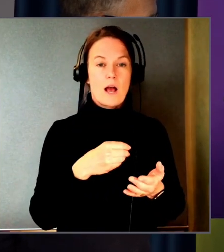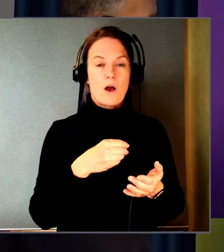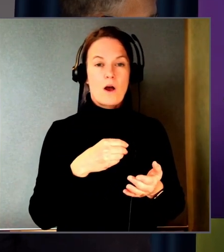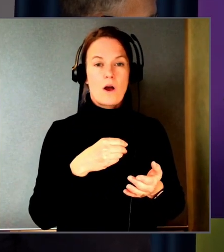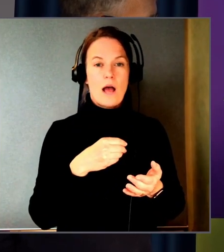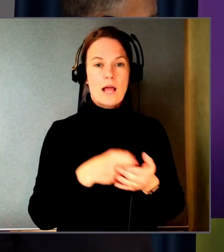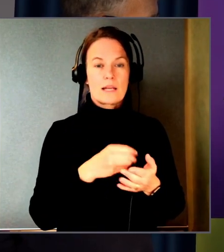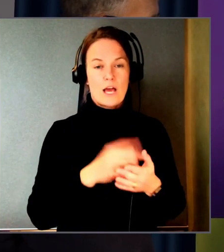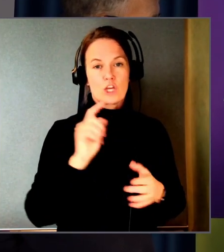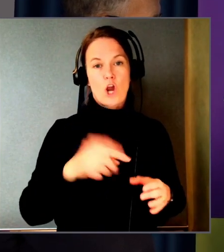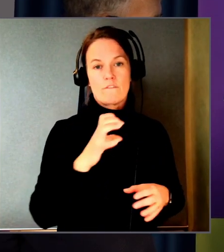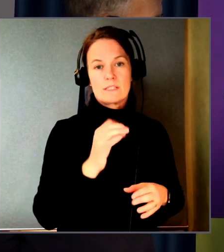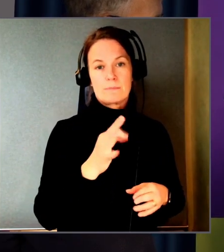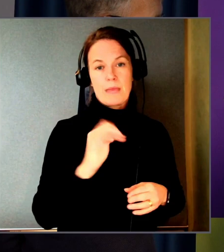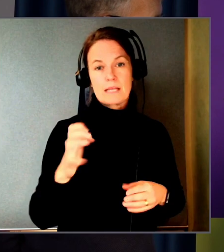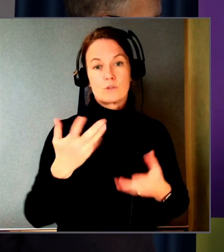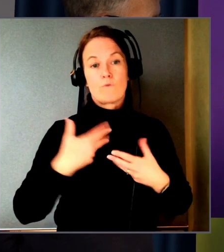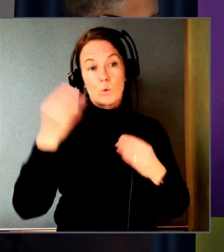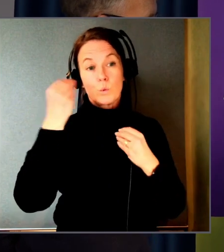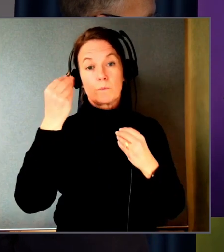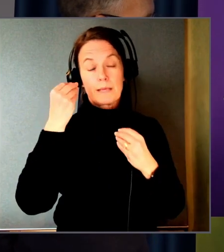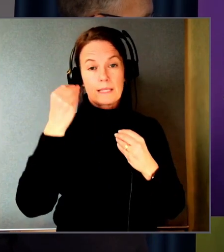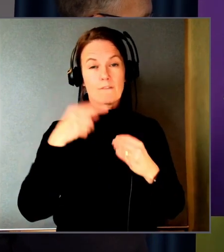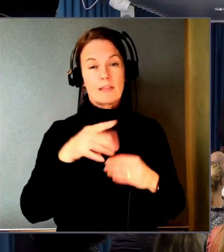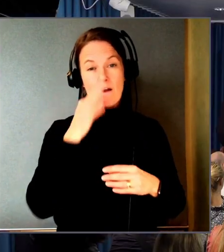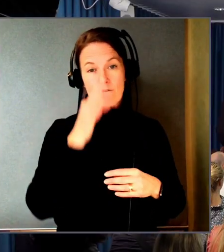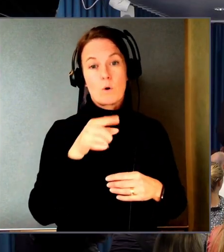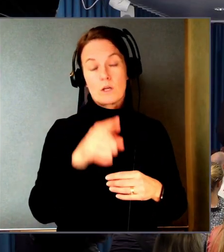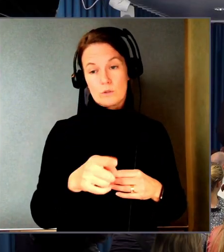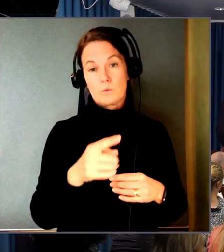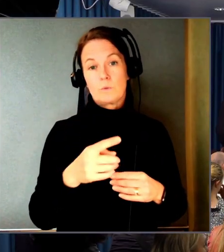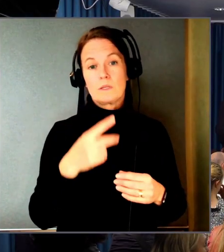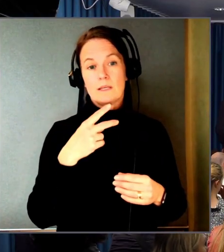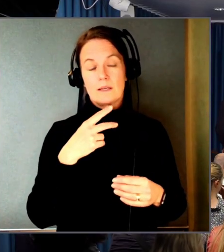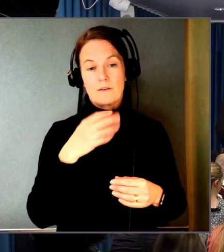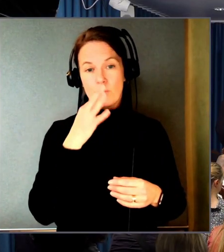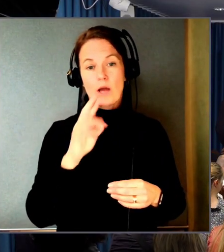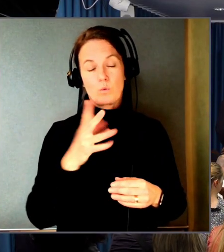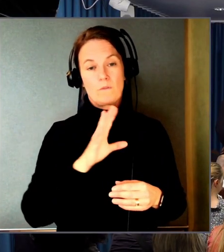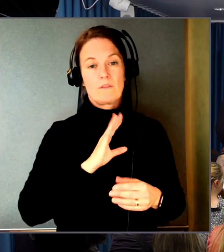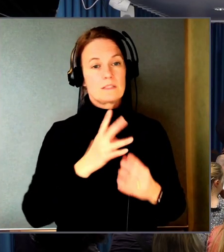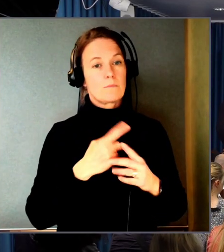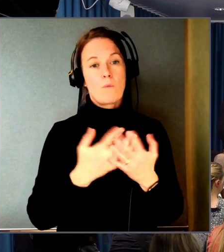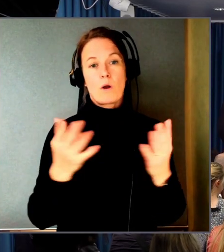också få utbildningar och sånt där. För den frågan som du ställer, den dyker upp. Ja, varsågod.